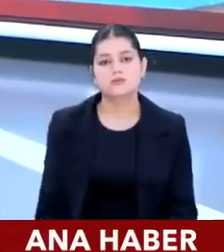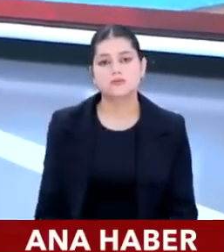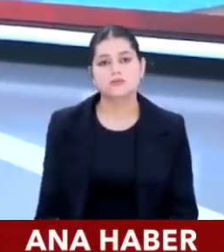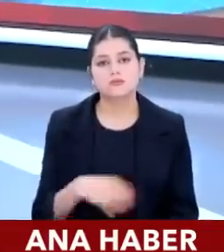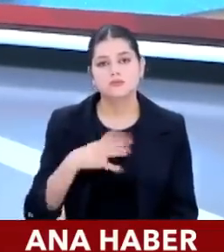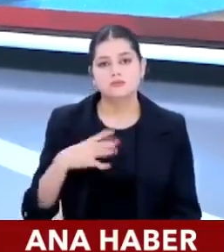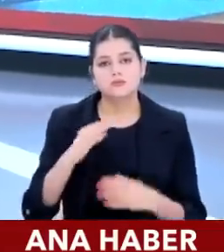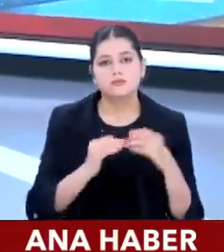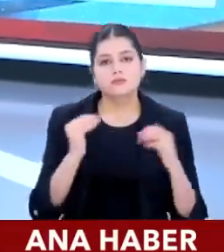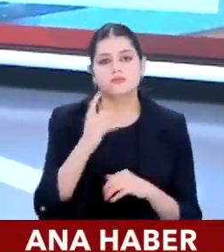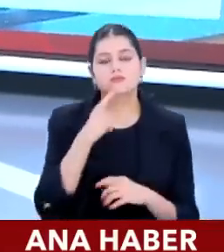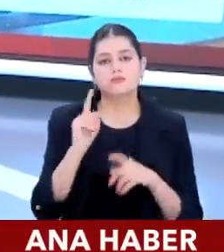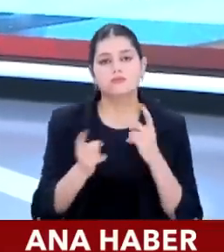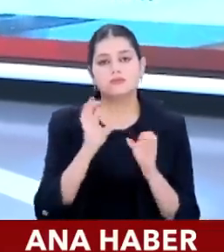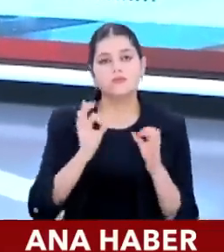taleplerini yükseltecek, onlar ayrı önemli.